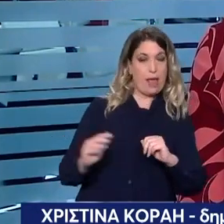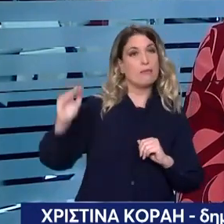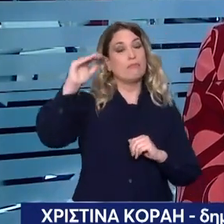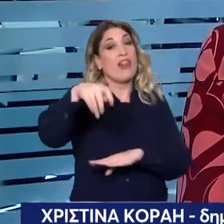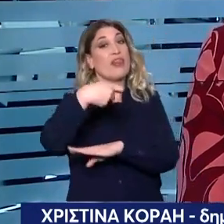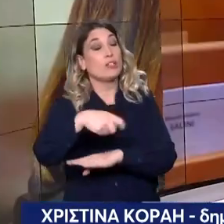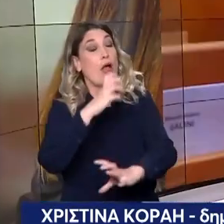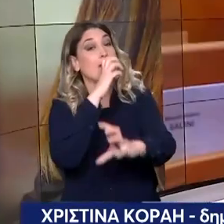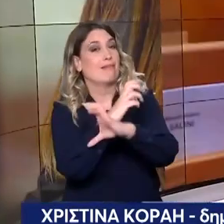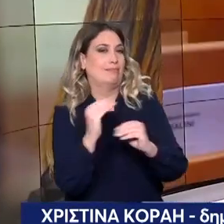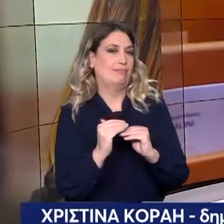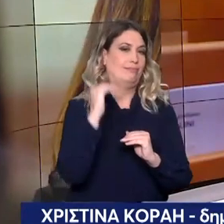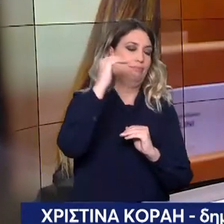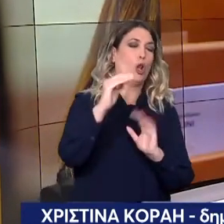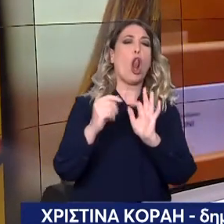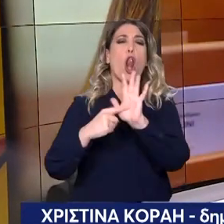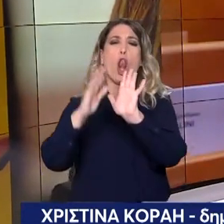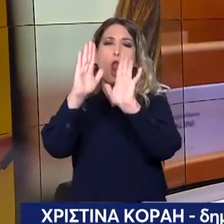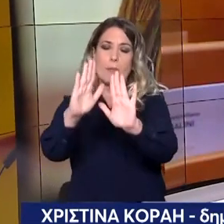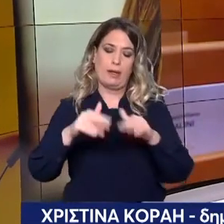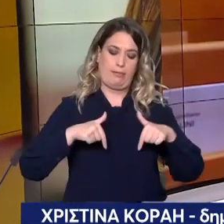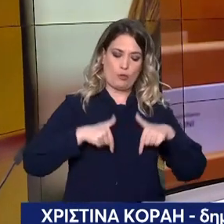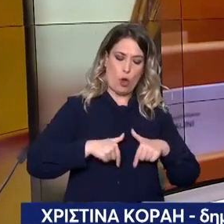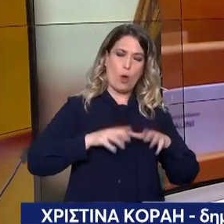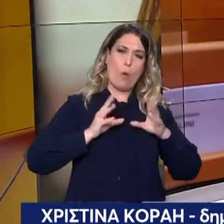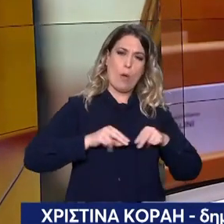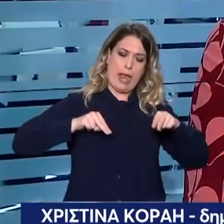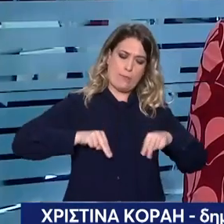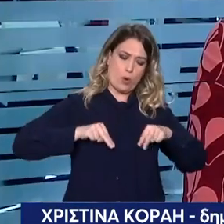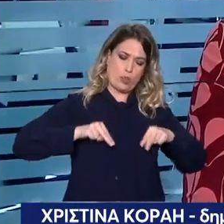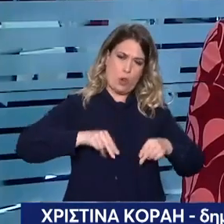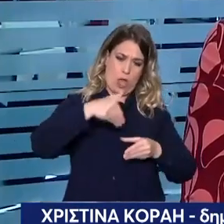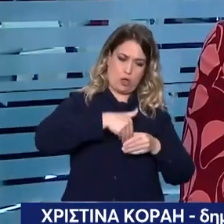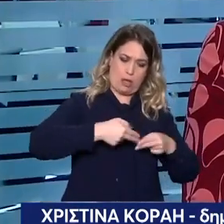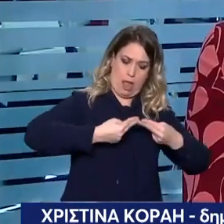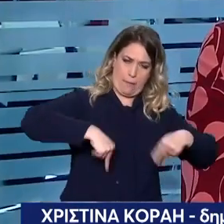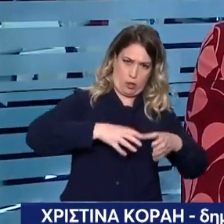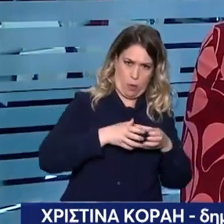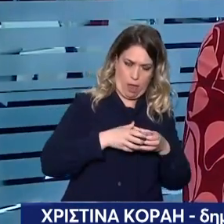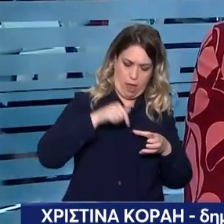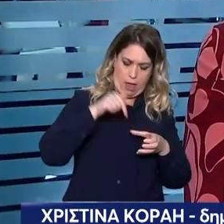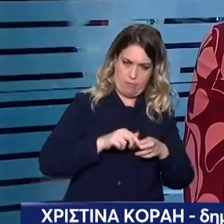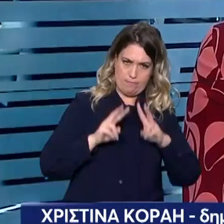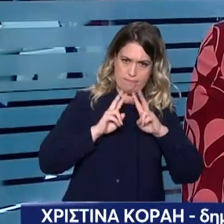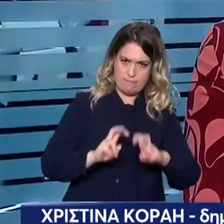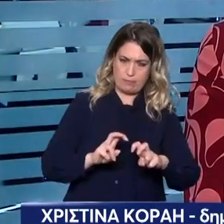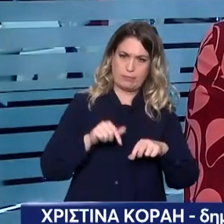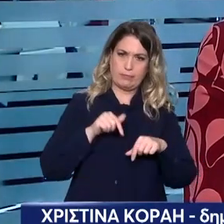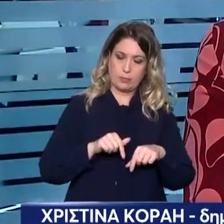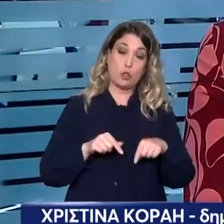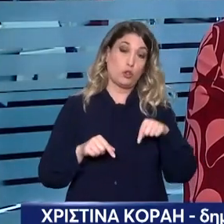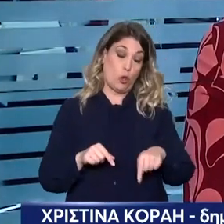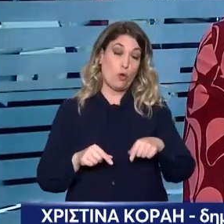μπαίνουμε και σε άλλη πια καθαρά νομική δικαστική. Και έχουμε και την εσωτερική έρευνα την οποία έχουν διατάξει η κυρία